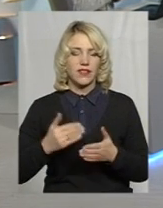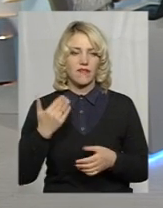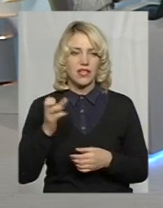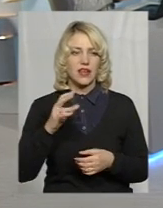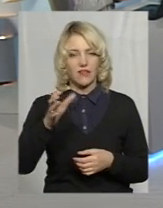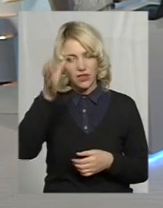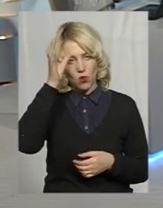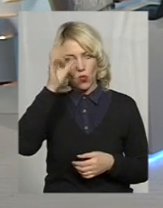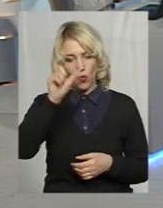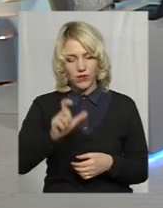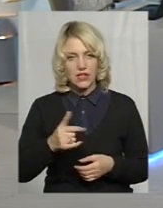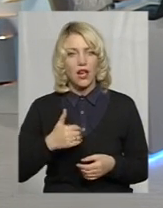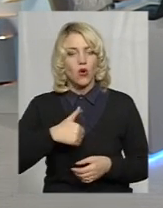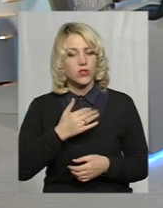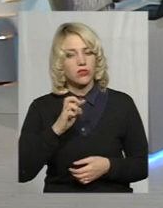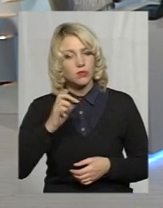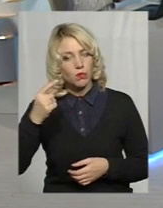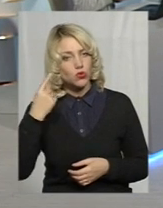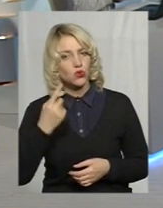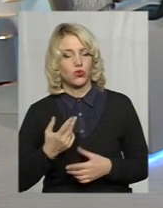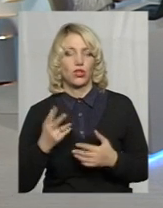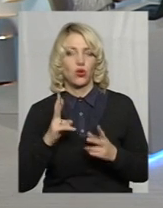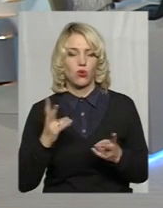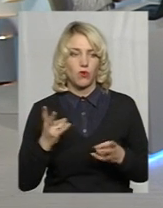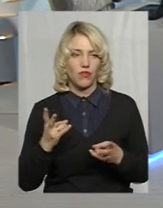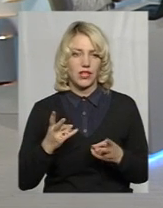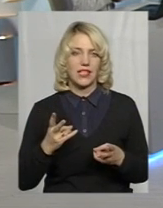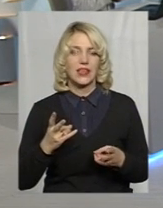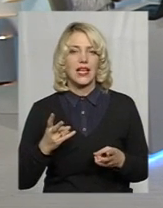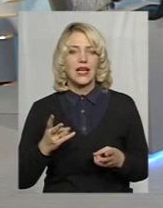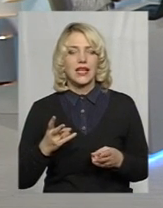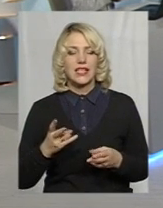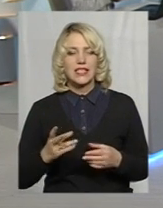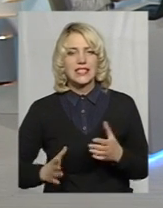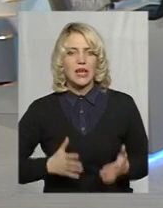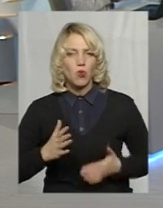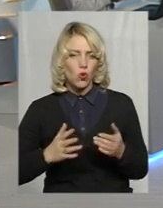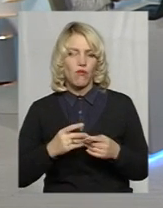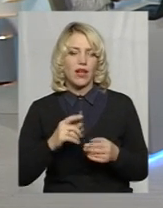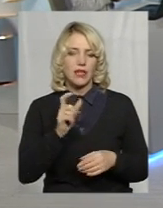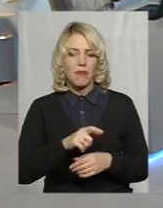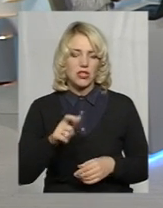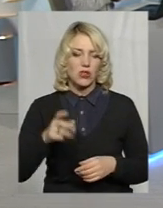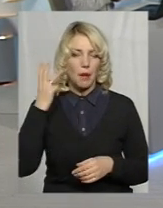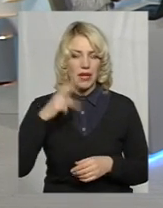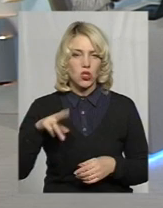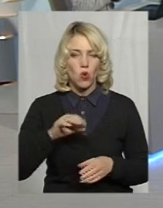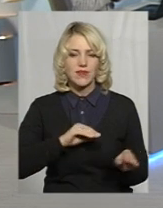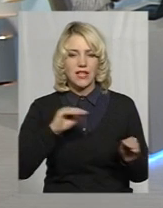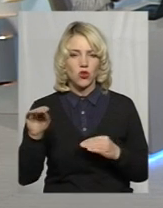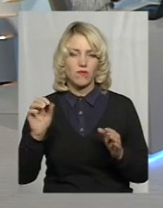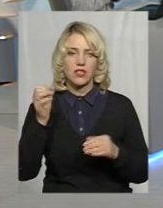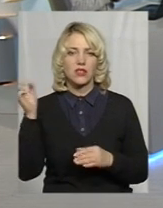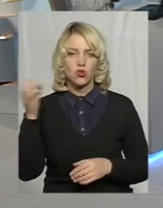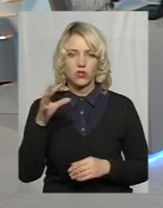науковця, хотілося б почути, хто має стимулювати мешканців міста до встановлення сонячних